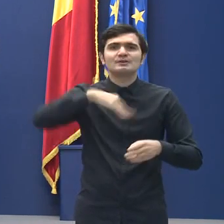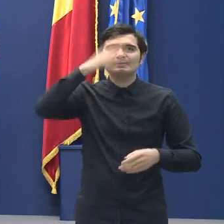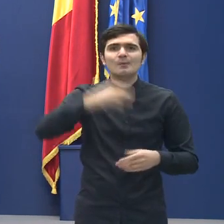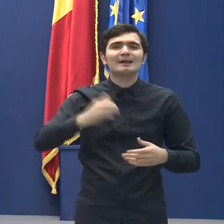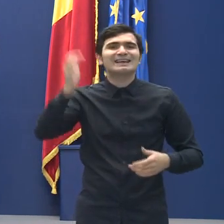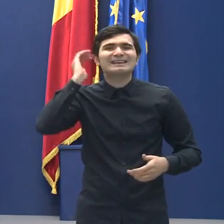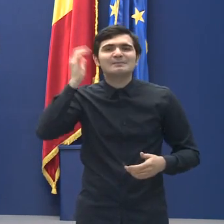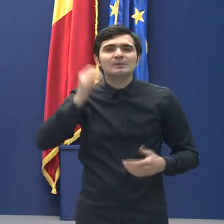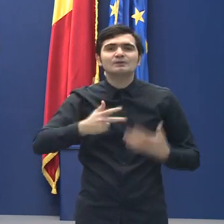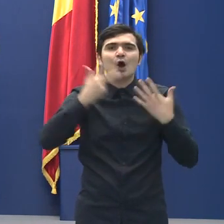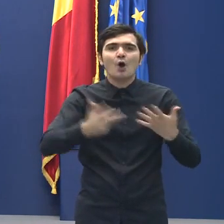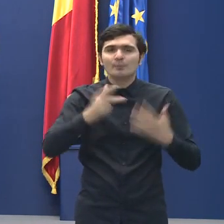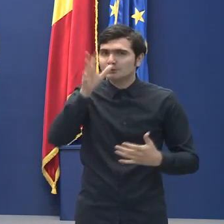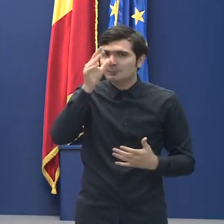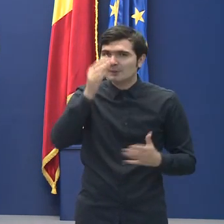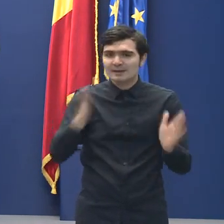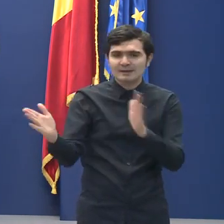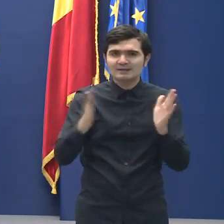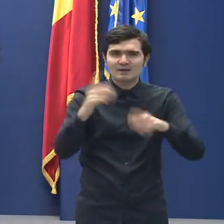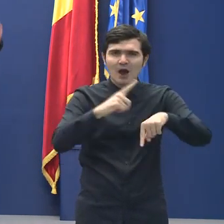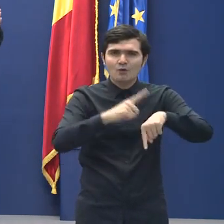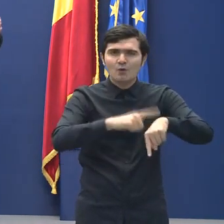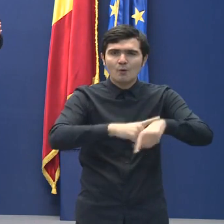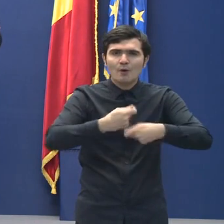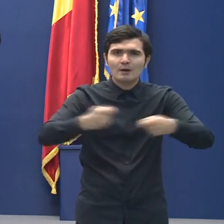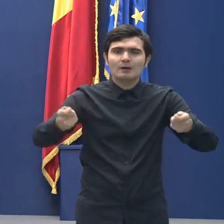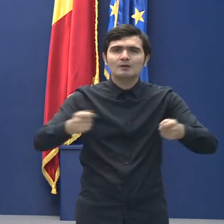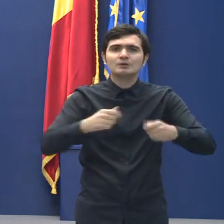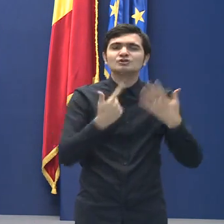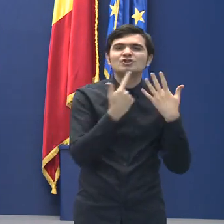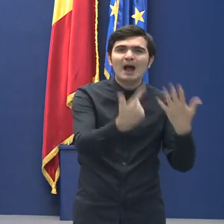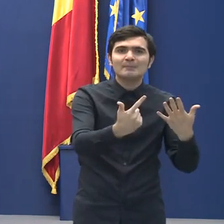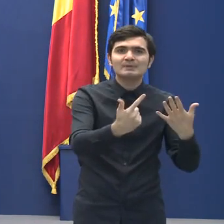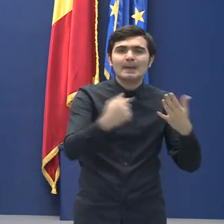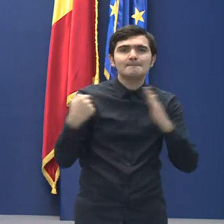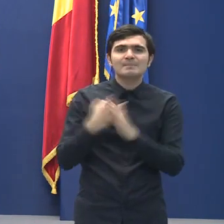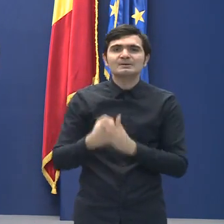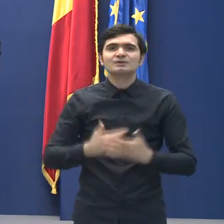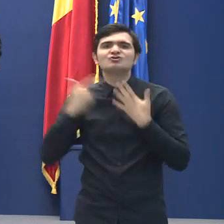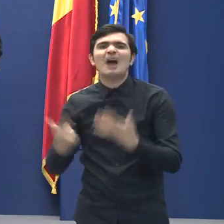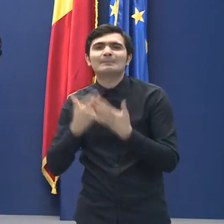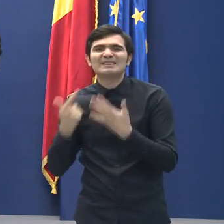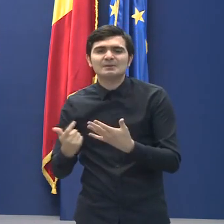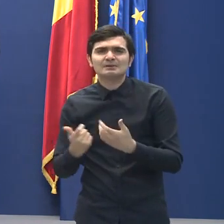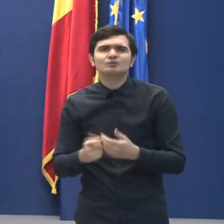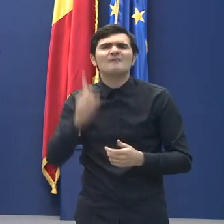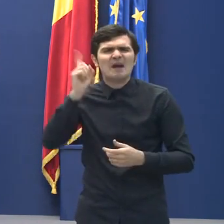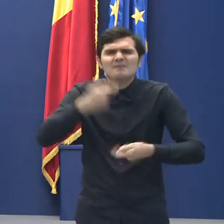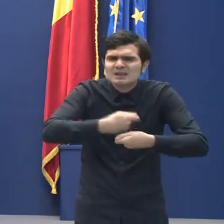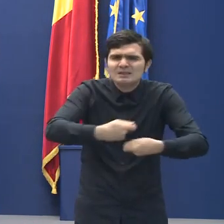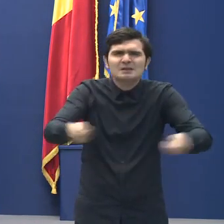18 aprilie, în intervalul orar, 7-17, în toate